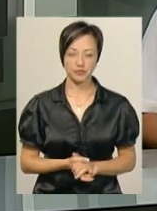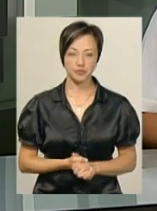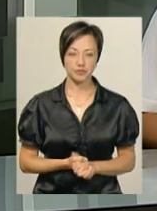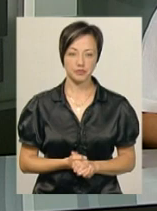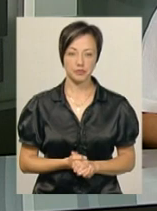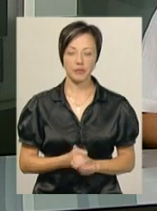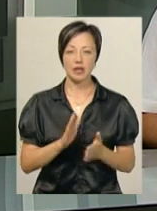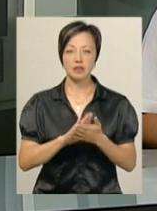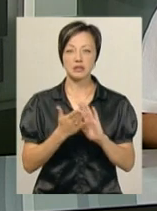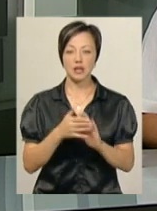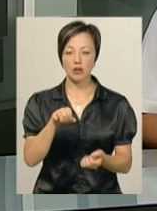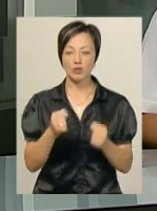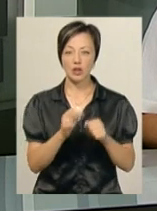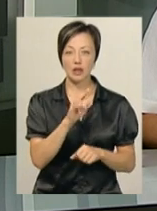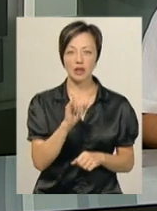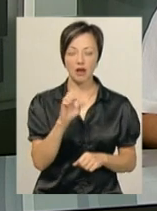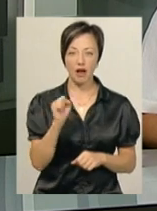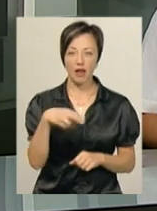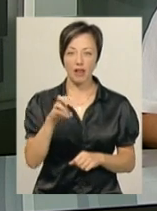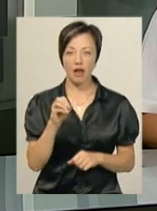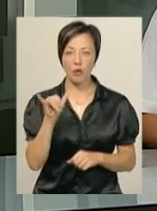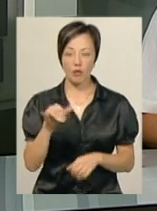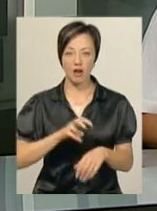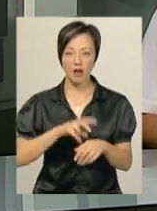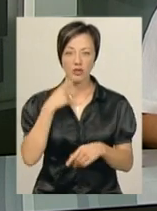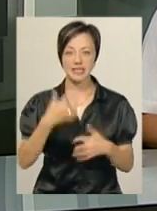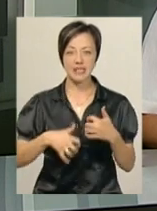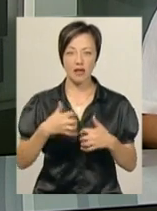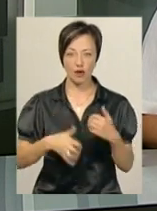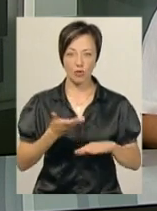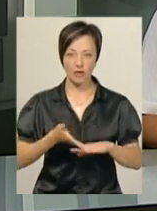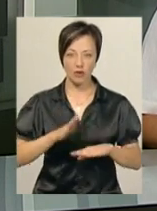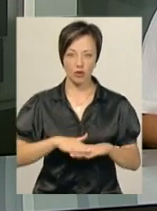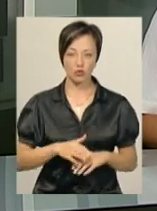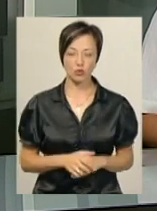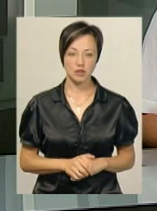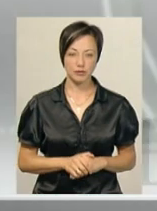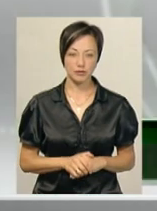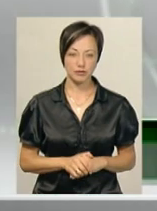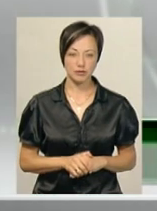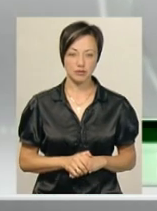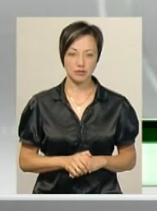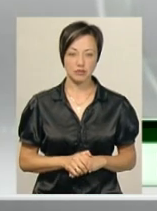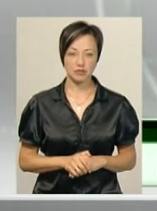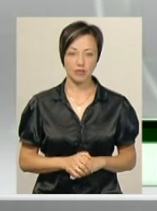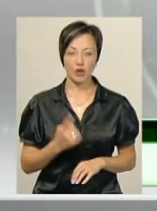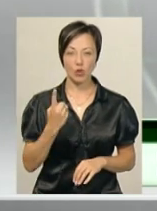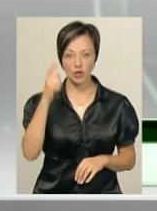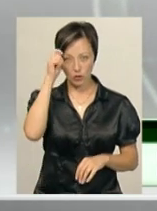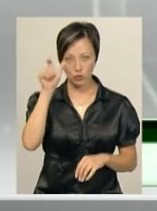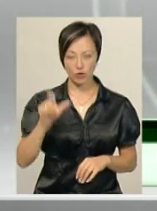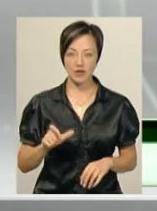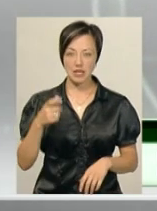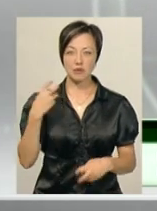Стан водіїв Киа та Део лікарі розцінюють як середньої важкості. Один чоловік з